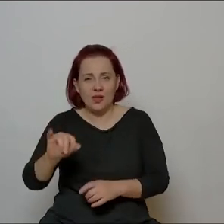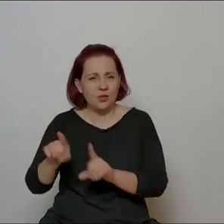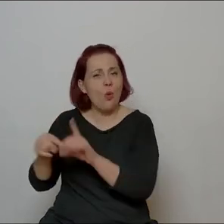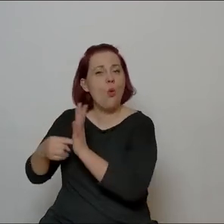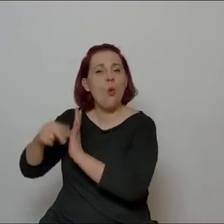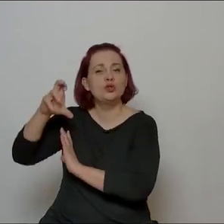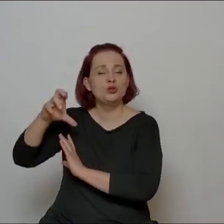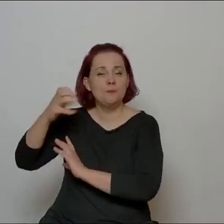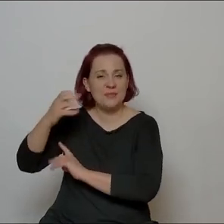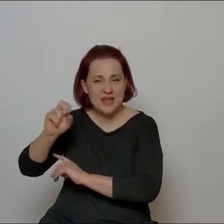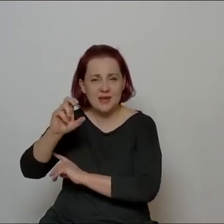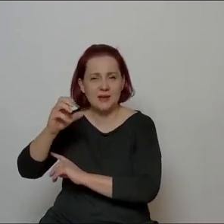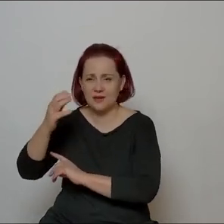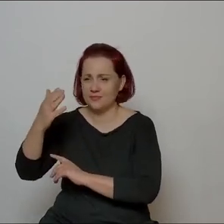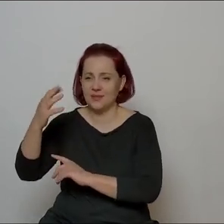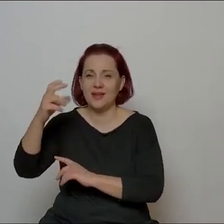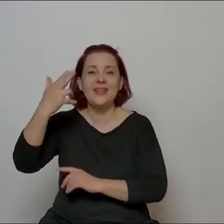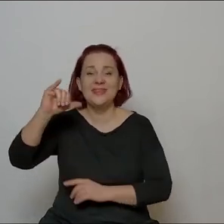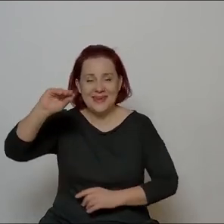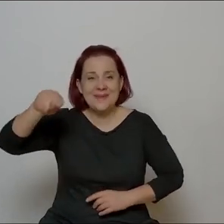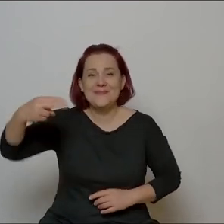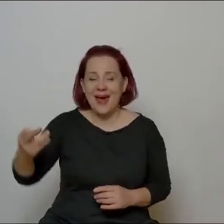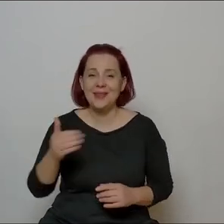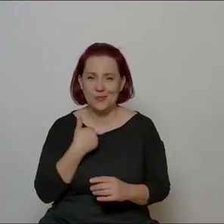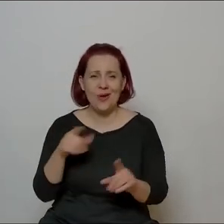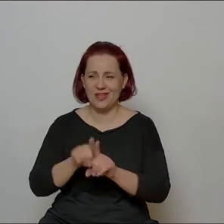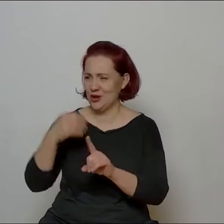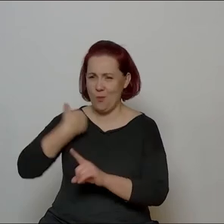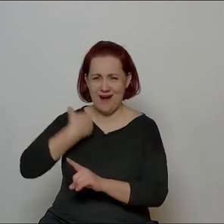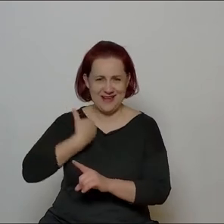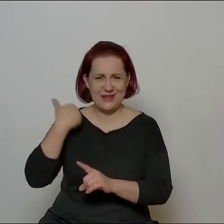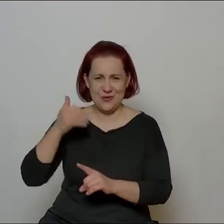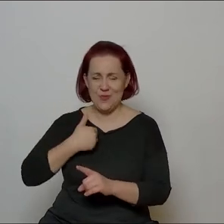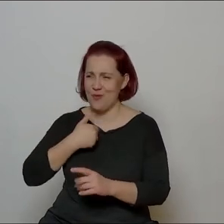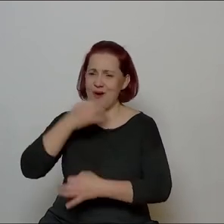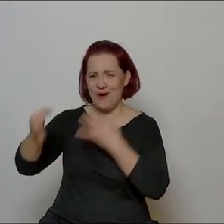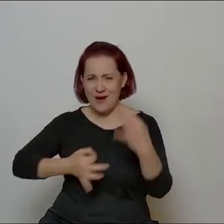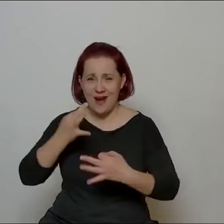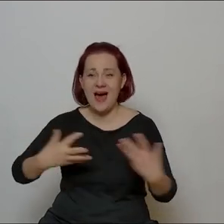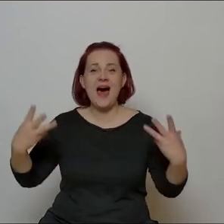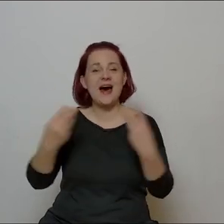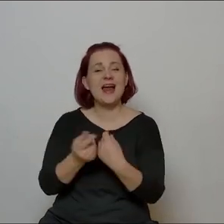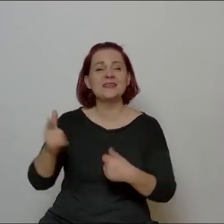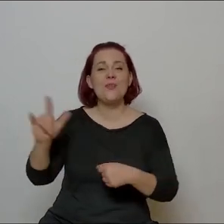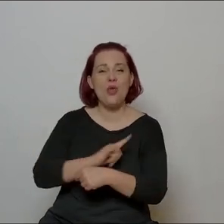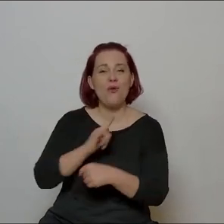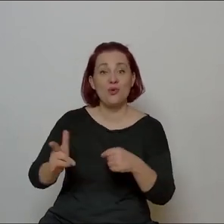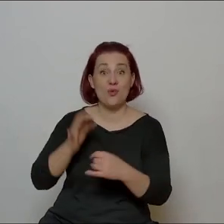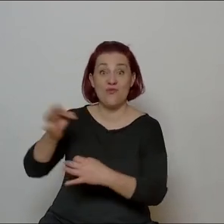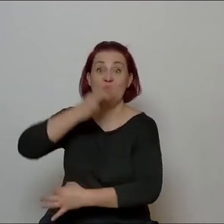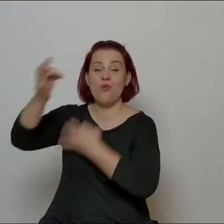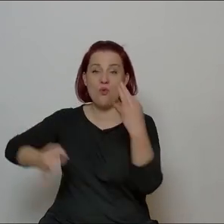nagrał, wspaniałej, którą nagrał w Stanach Zjednoczonych po angielsku z nowojorskim chórem wersji